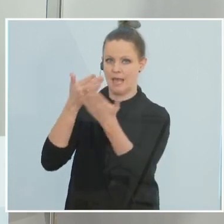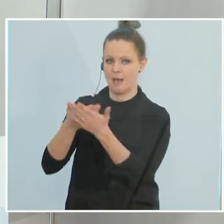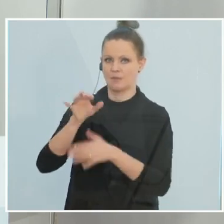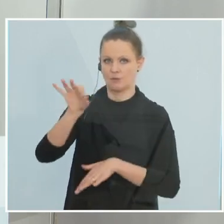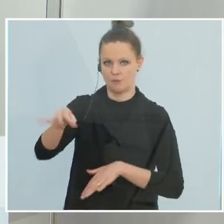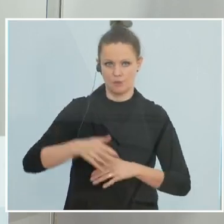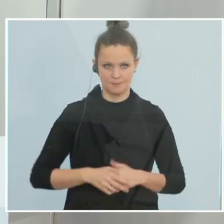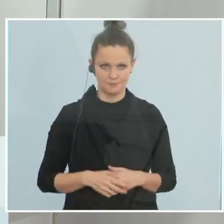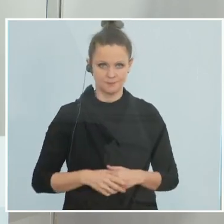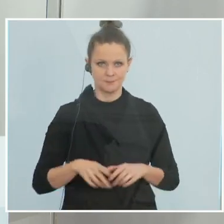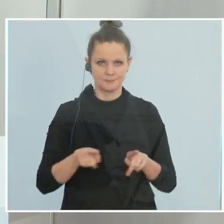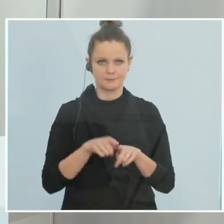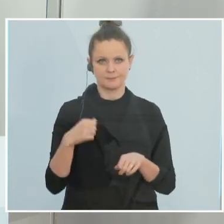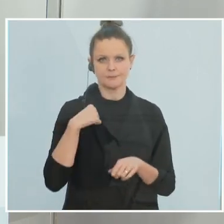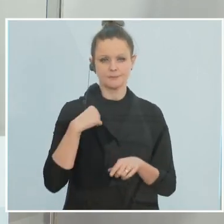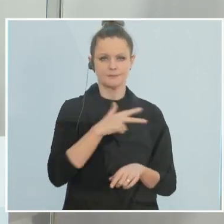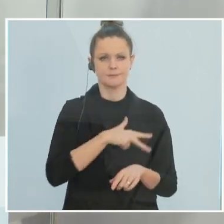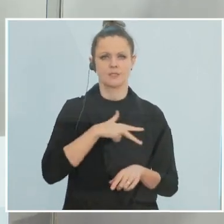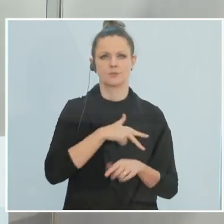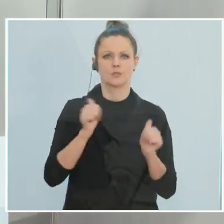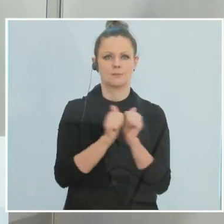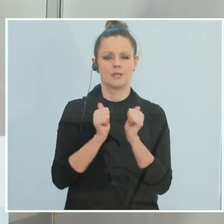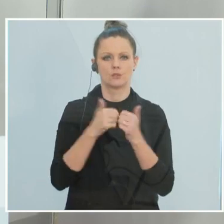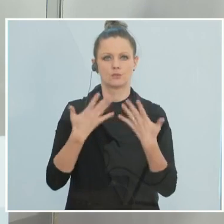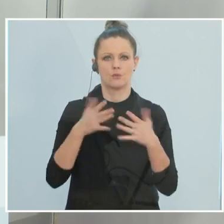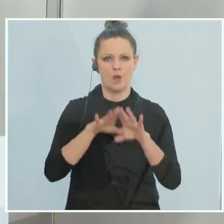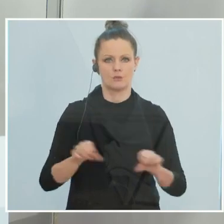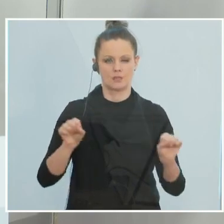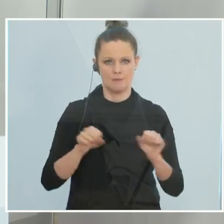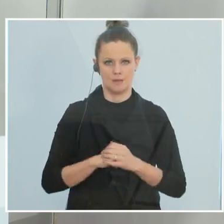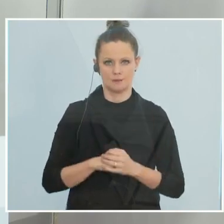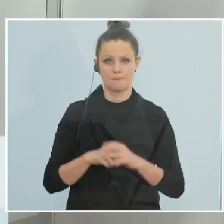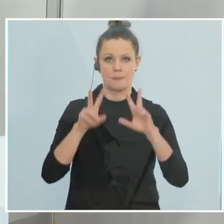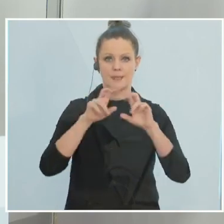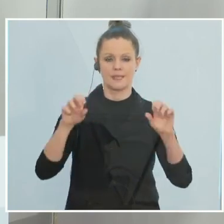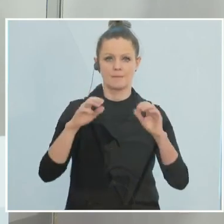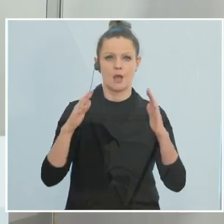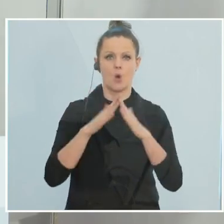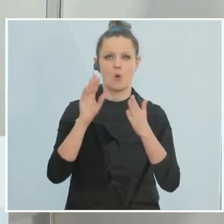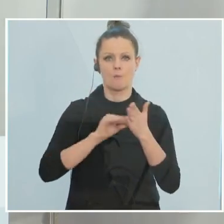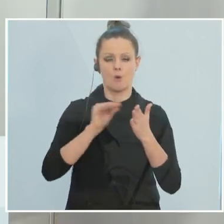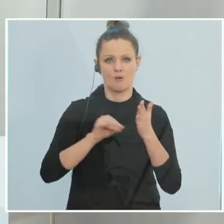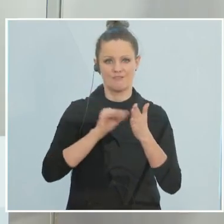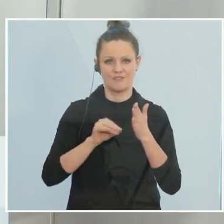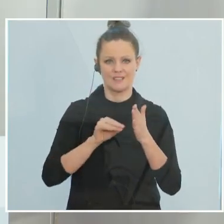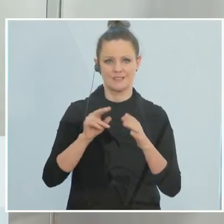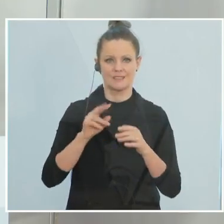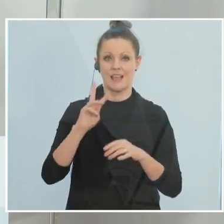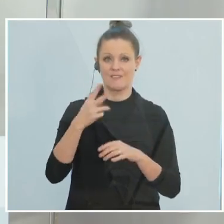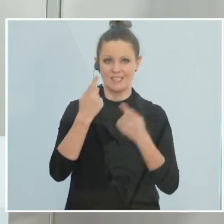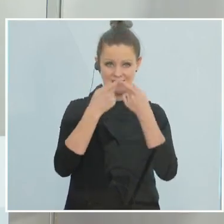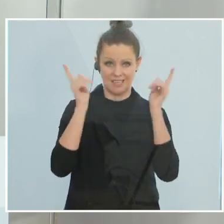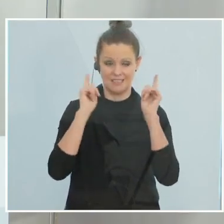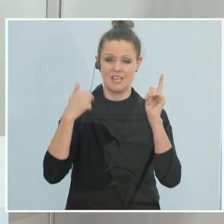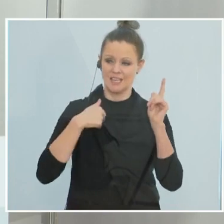wurde gestern mit den Sozialpartnern vereinbart. Und auch wenn die Frage zum Homeoffice an den Vizerektor gerichtet war,